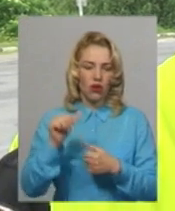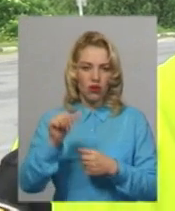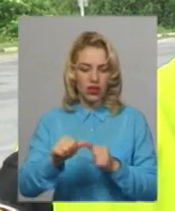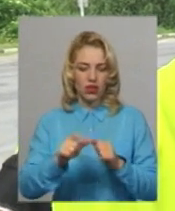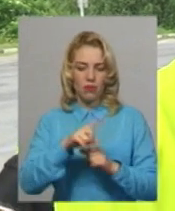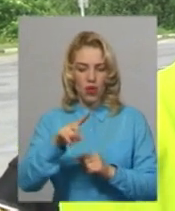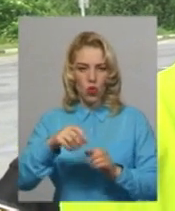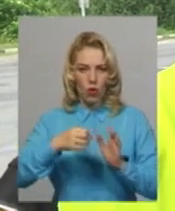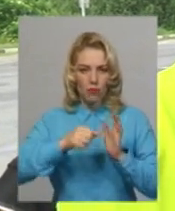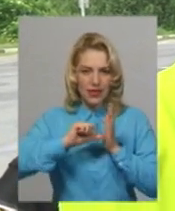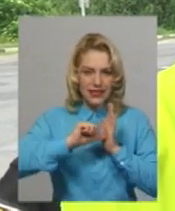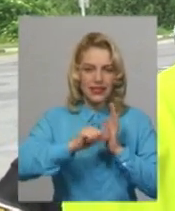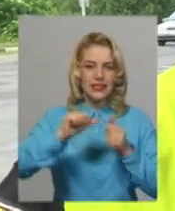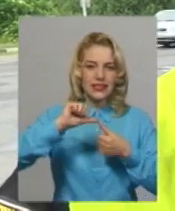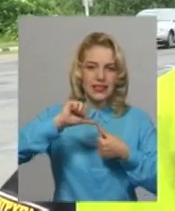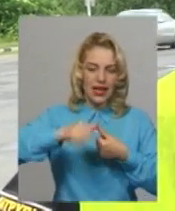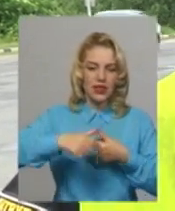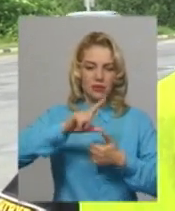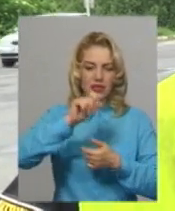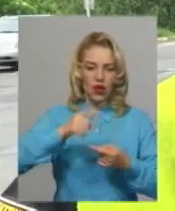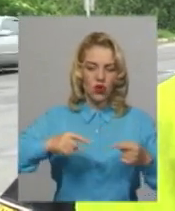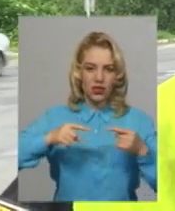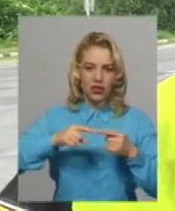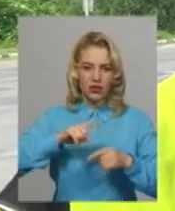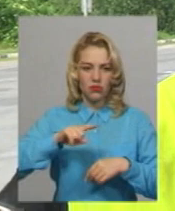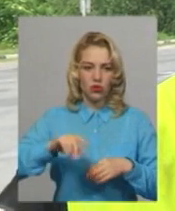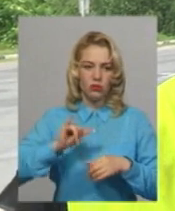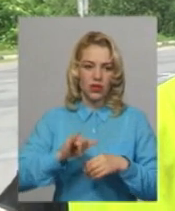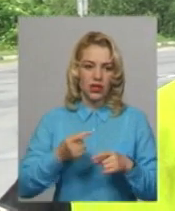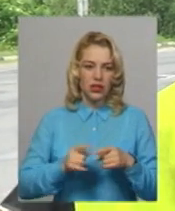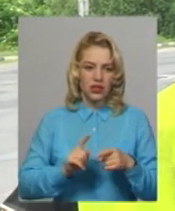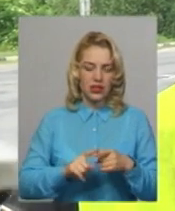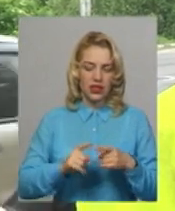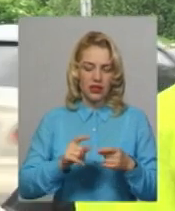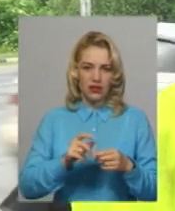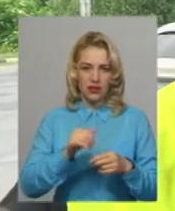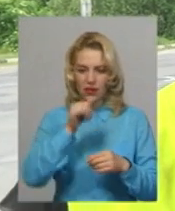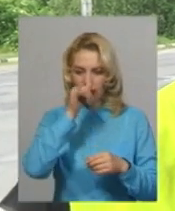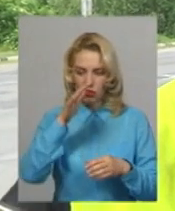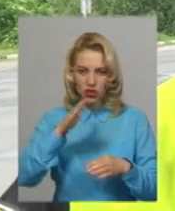Воно закріплено за конкретним номером. Видалити даний відео неможливо.